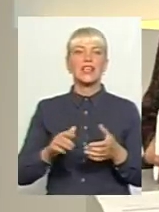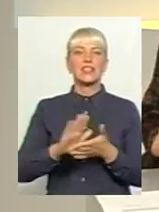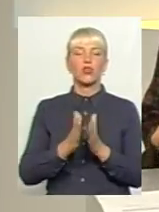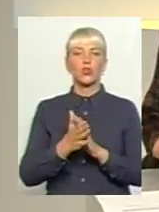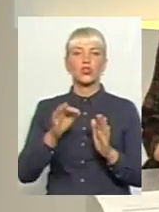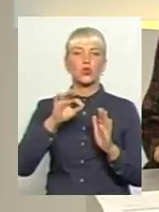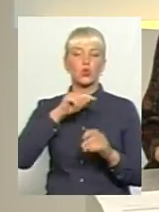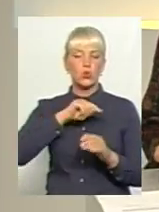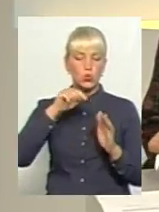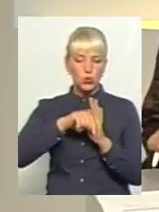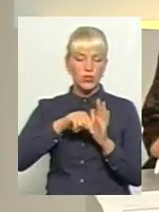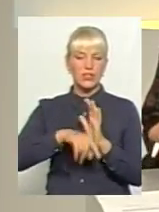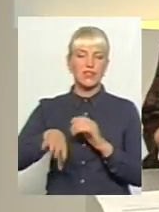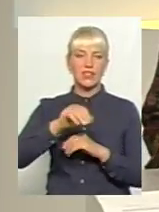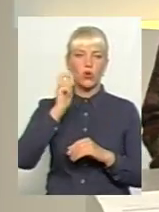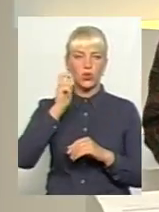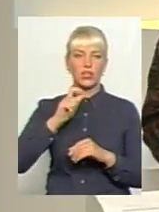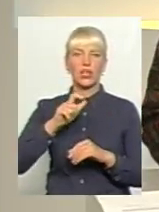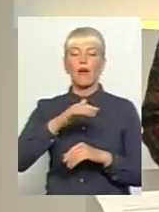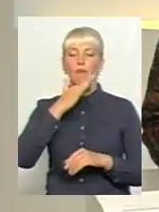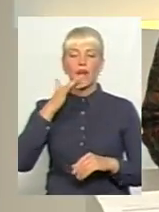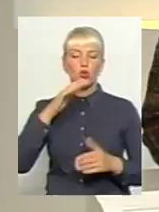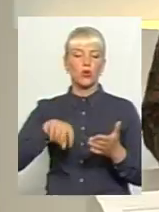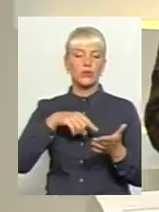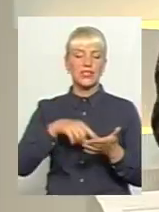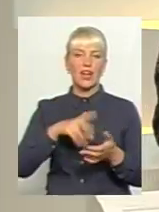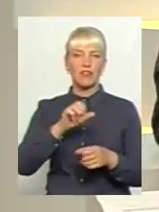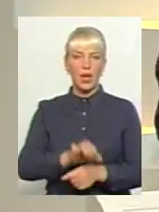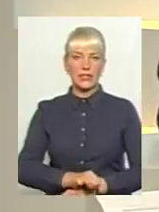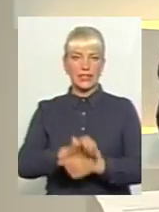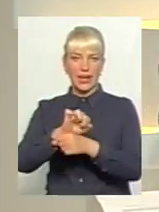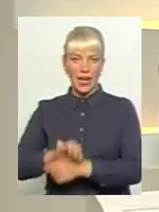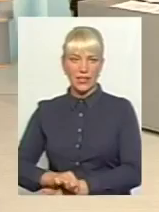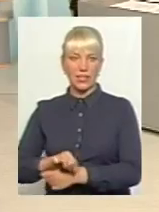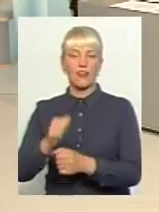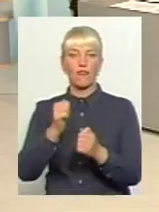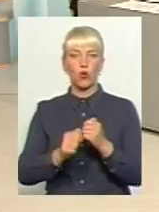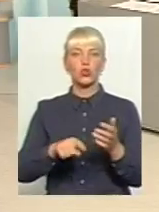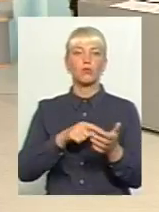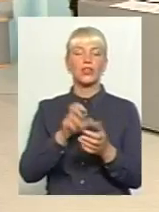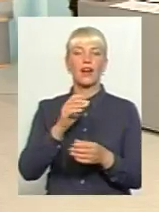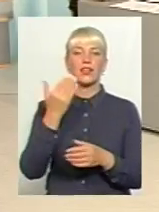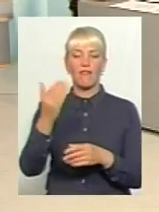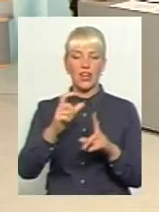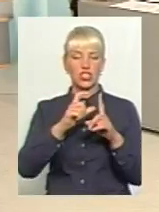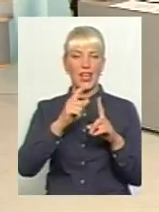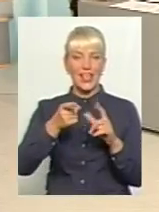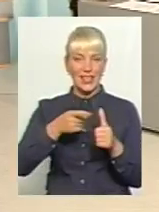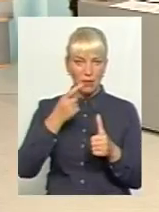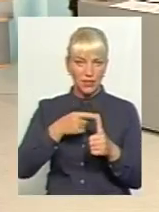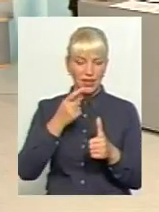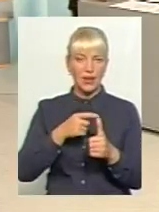країни, в багатьох містах люди виходять на страйки, і в кожному місті, так як, в принципі, і на ваше ім'я, пане Володимир,